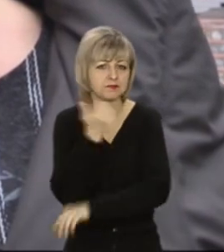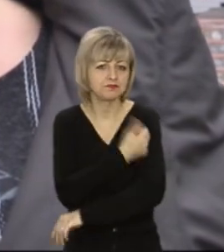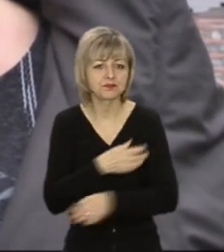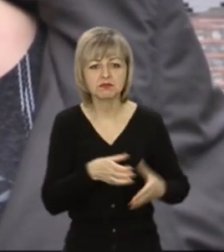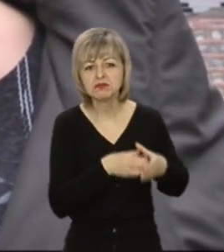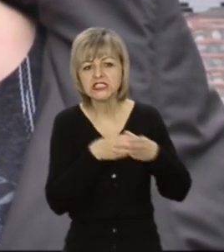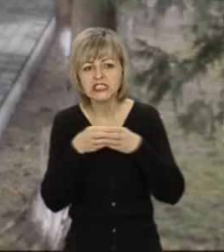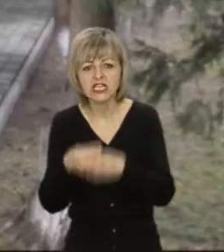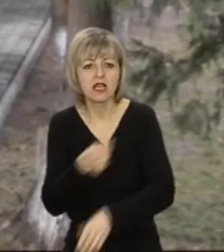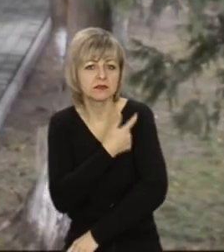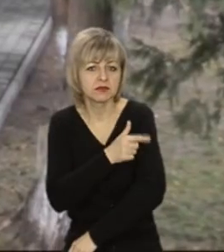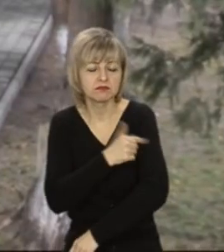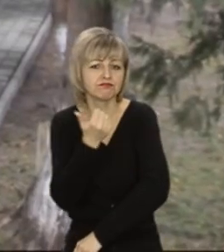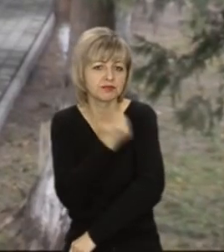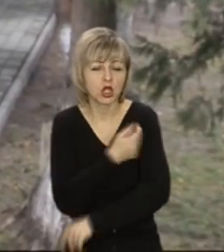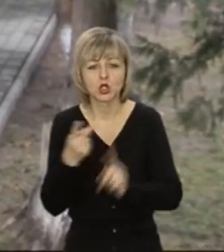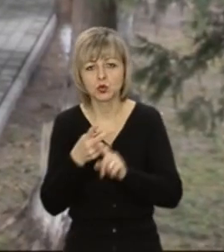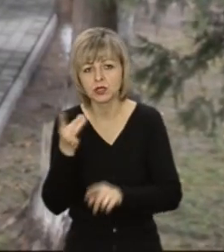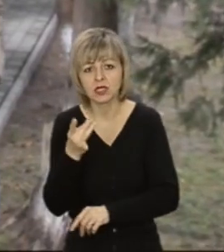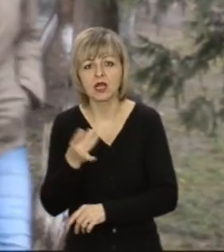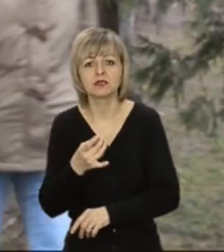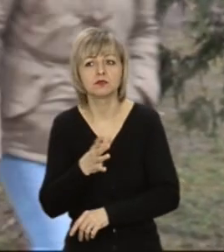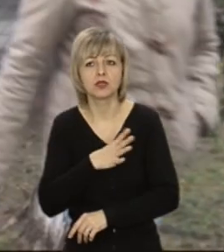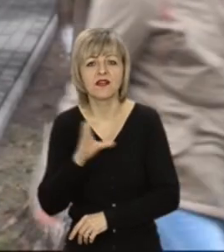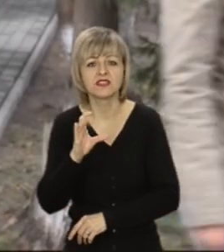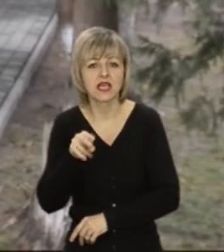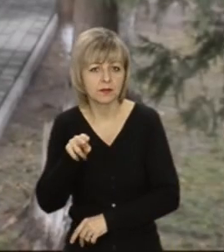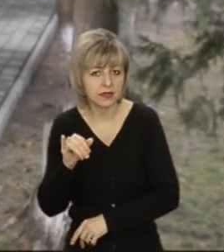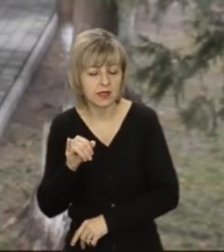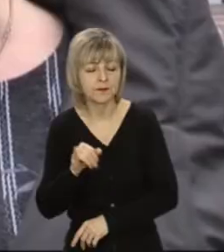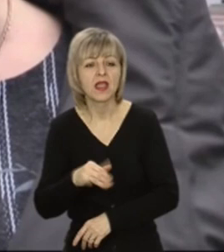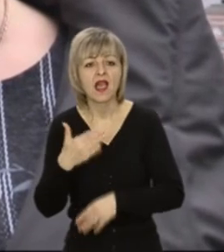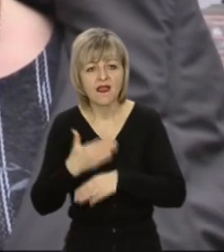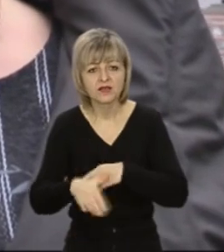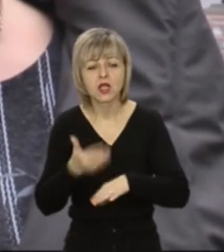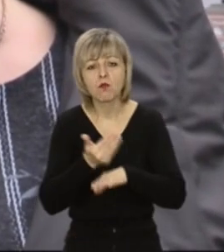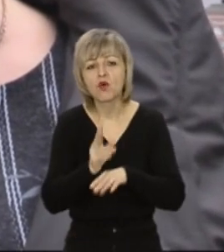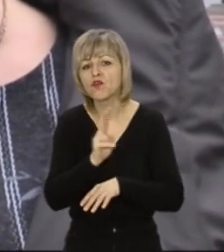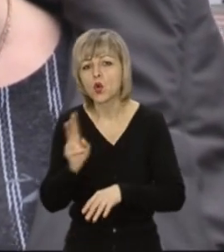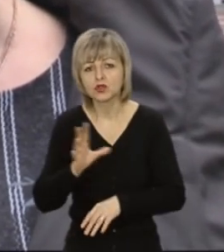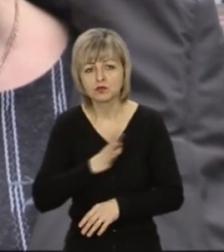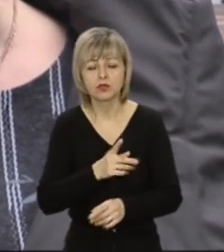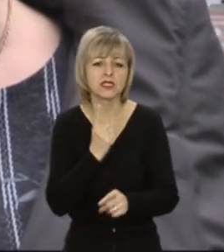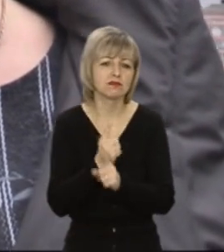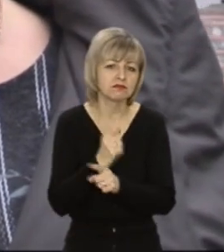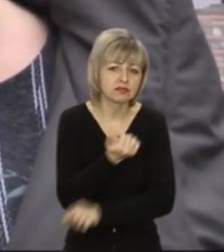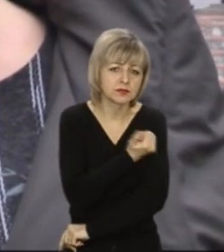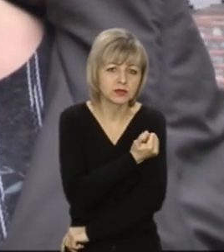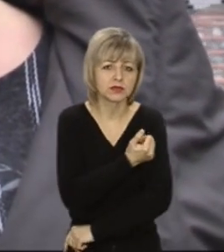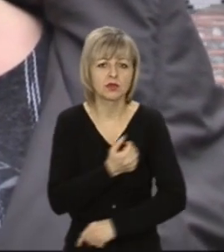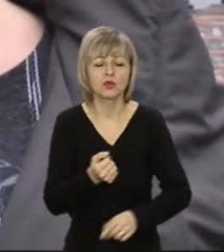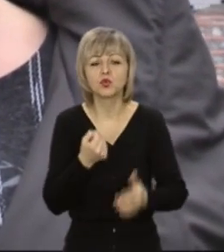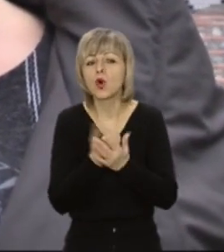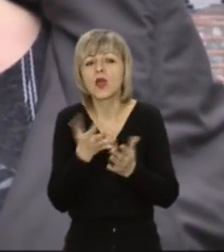виїздила до школи, друга вакцина, ну, отримали в серпні. А тоді вже поступово вкось були протипокази, до